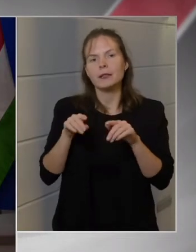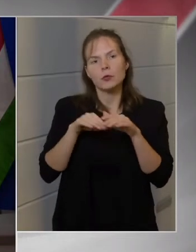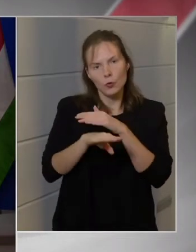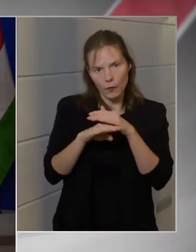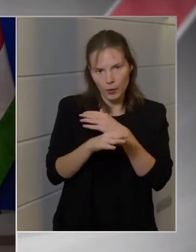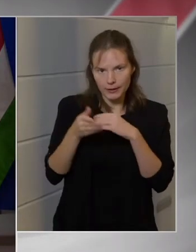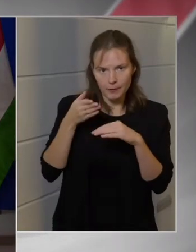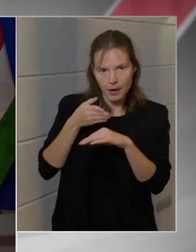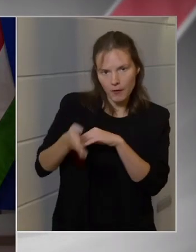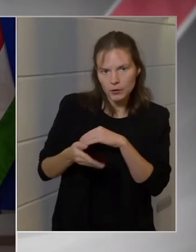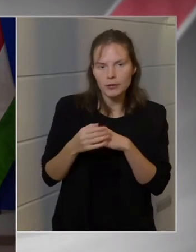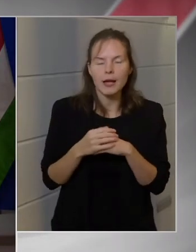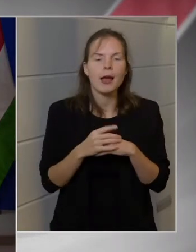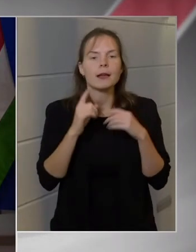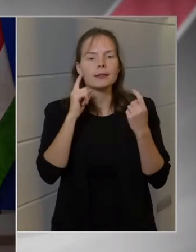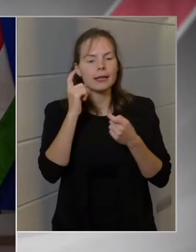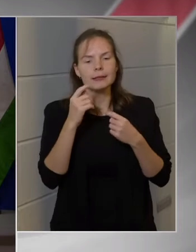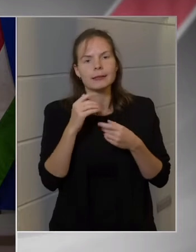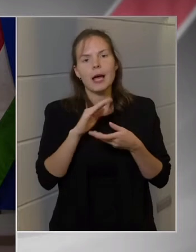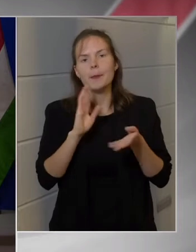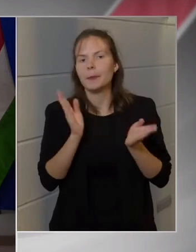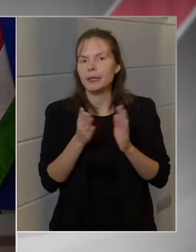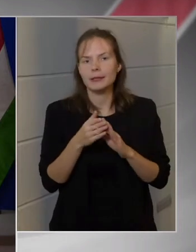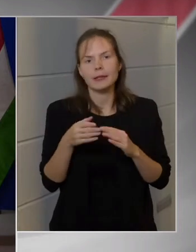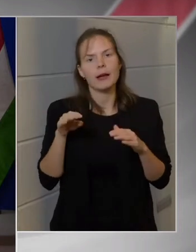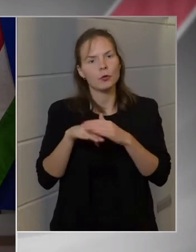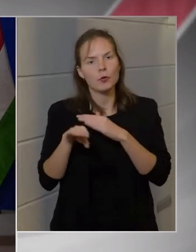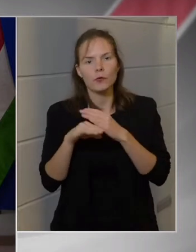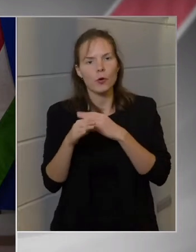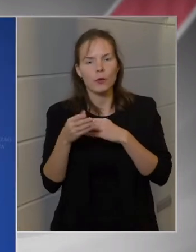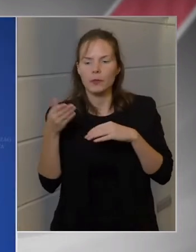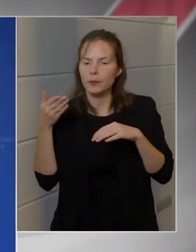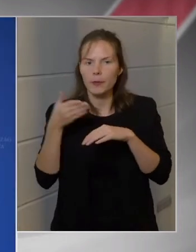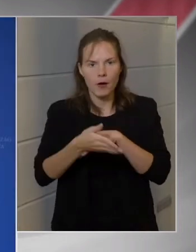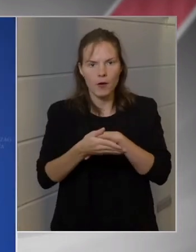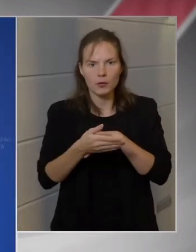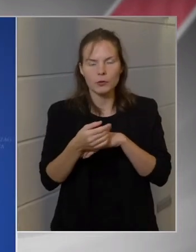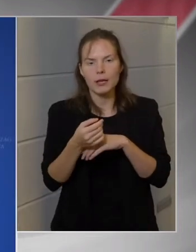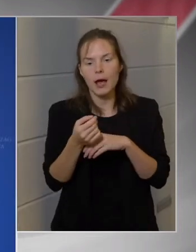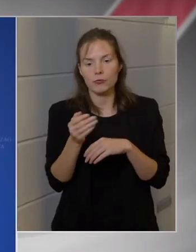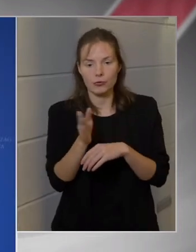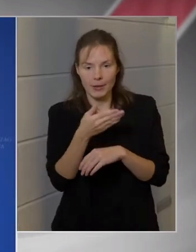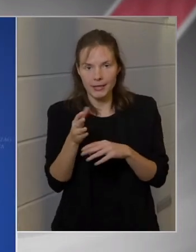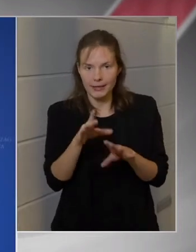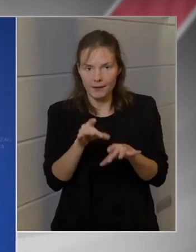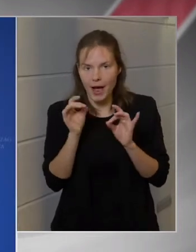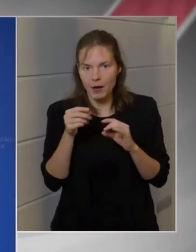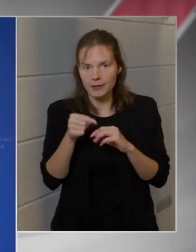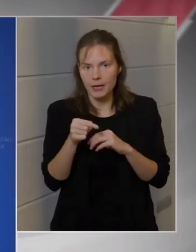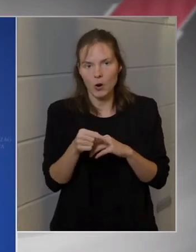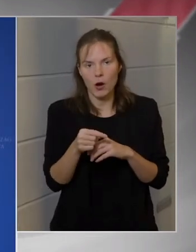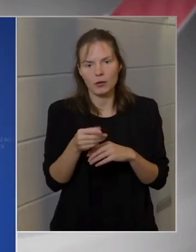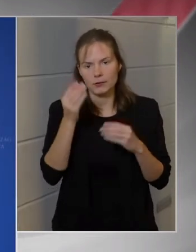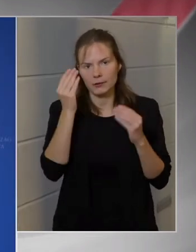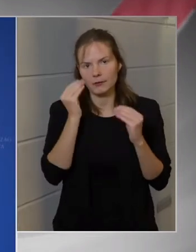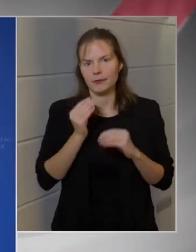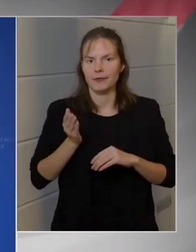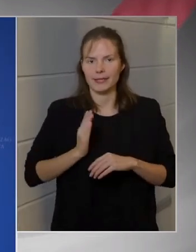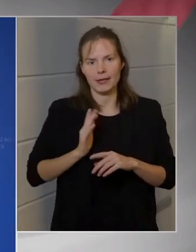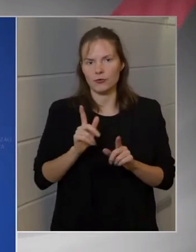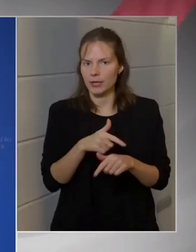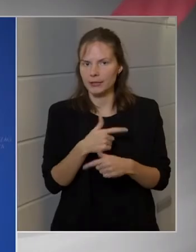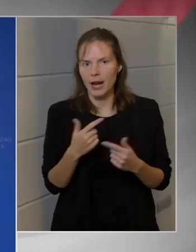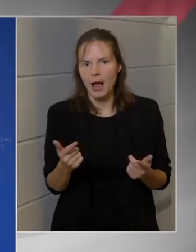Szerintem minden külföldi beavatkozás egy nemzeti választásban az tisztességtelen,